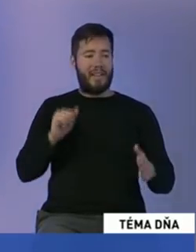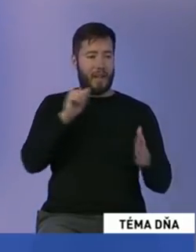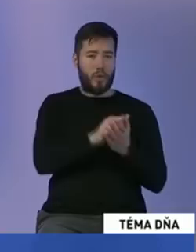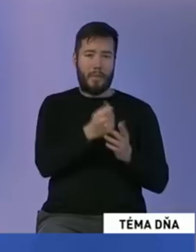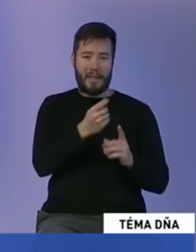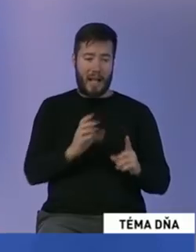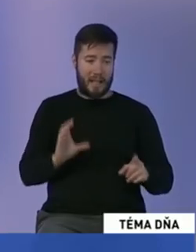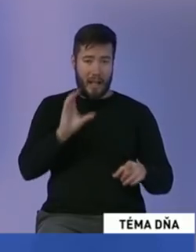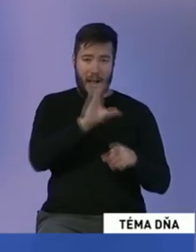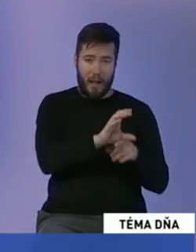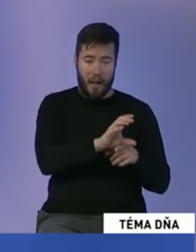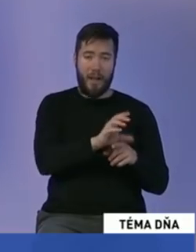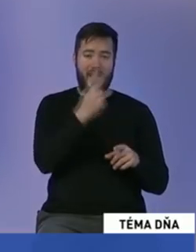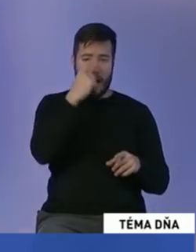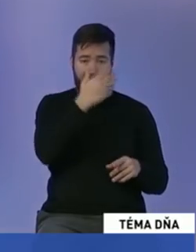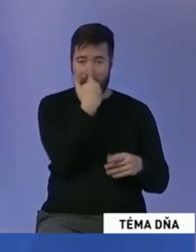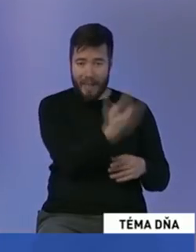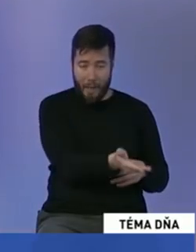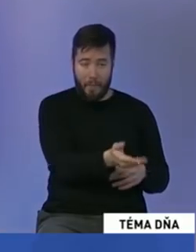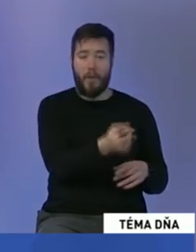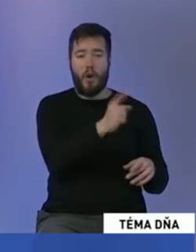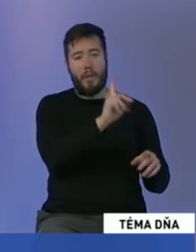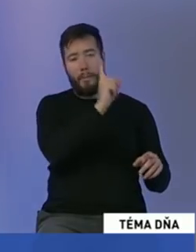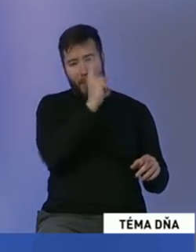je ich povinnosťou to vrátiť späť občanom a ľuďom.